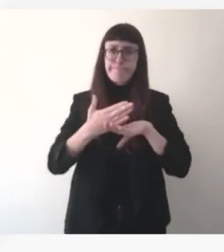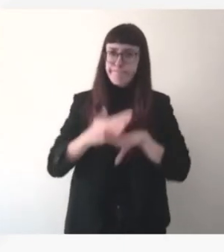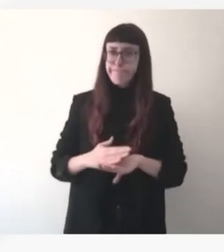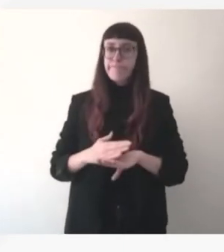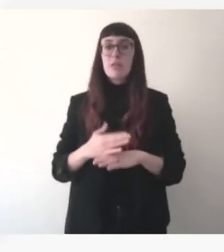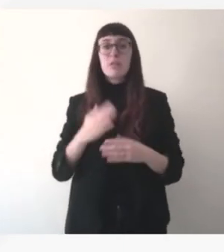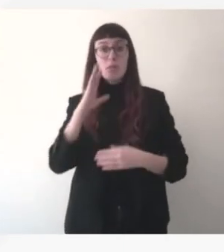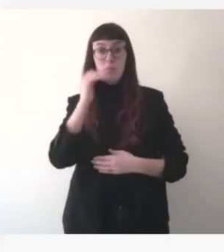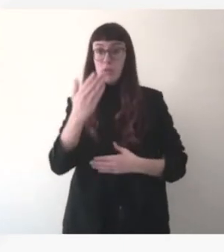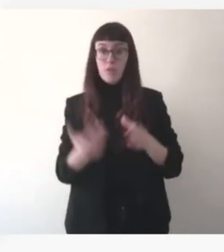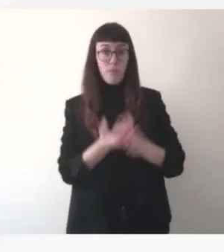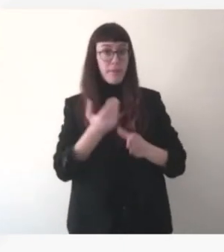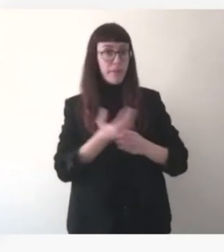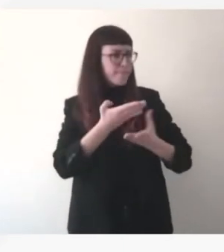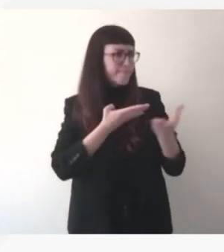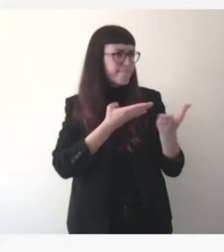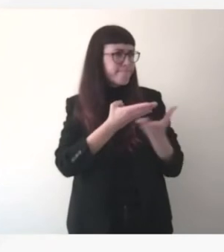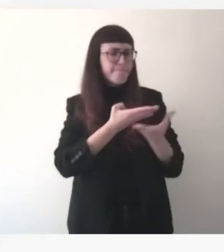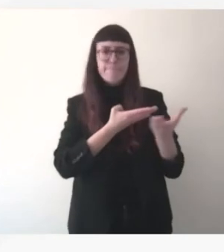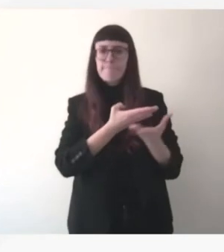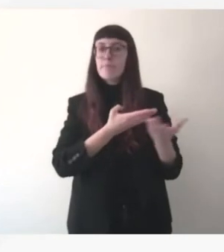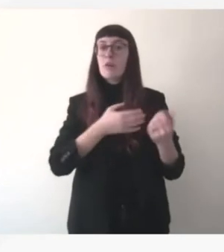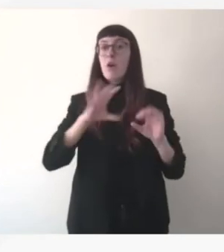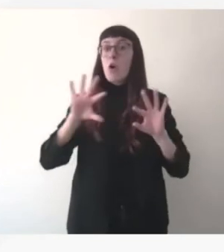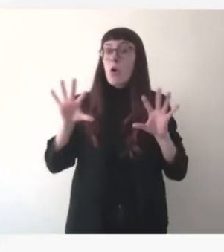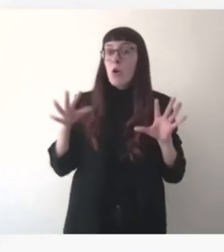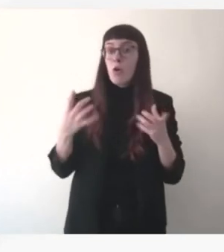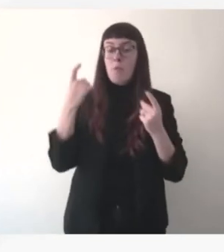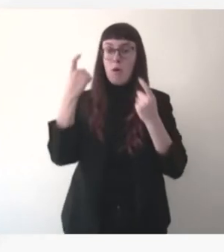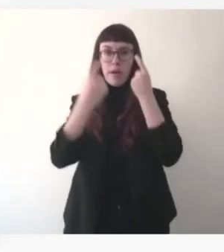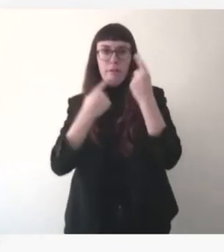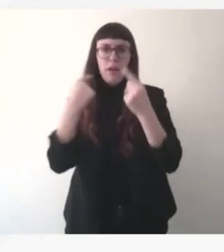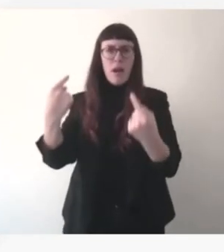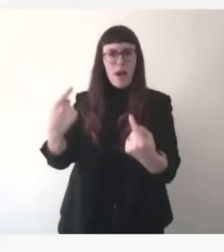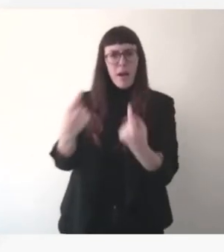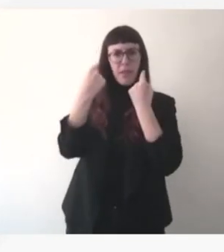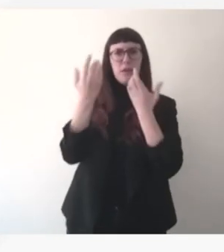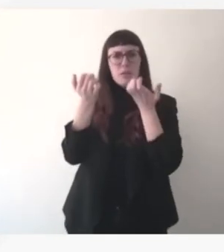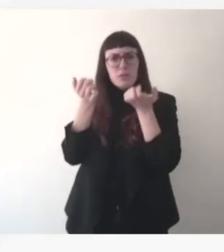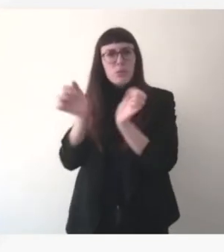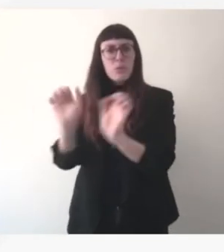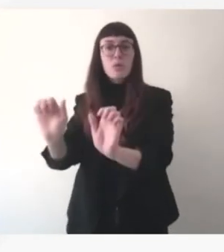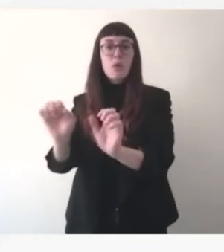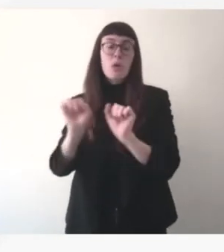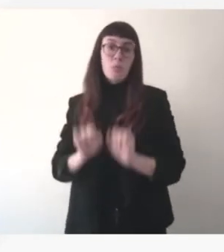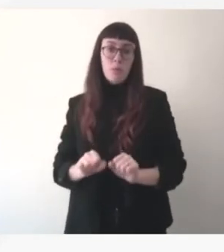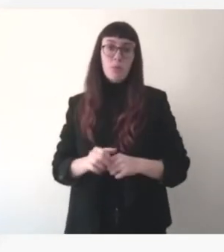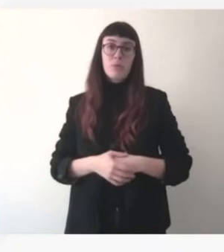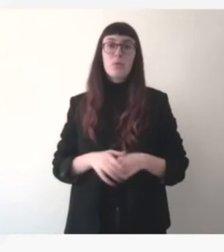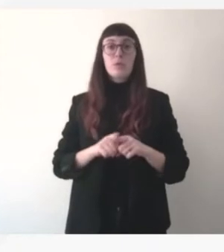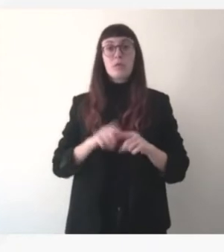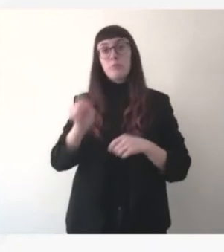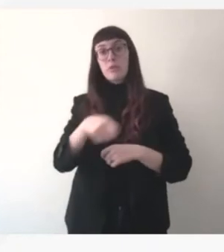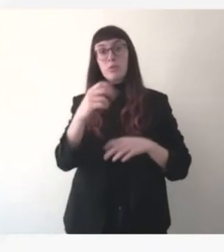de nous préparer à ce qui peut se passer dans le cyberespace. Et c'est